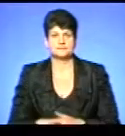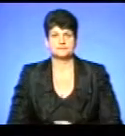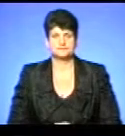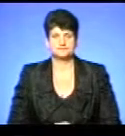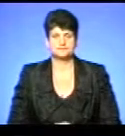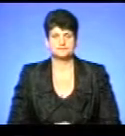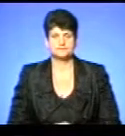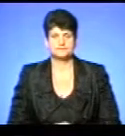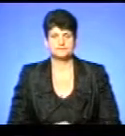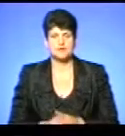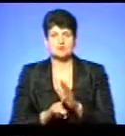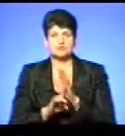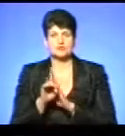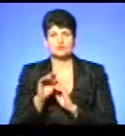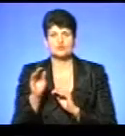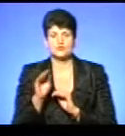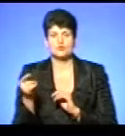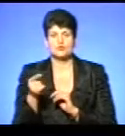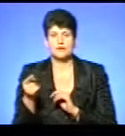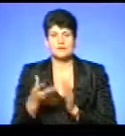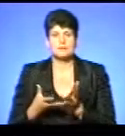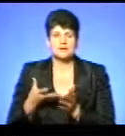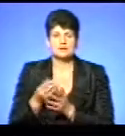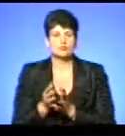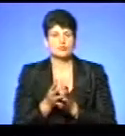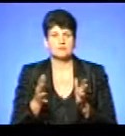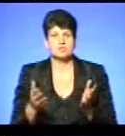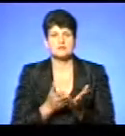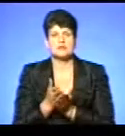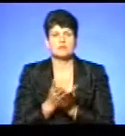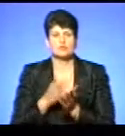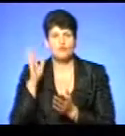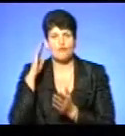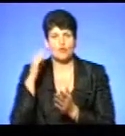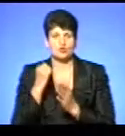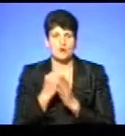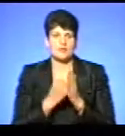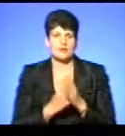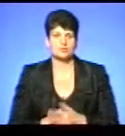З початку жовтня тернополяни платитимуть більше за послуги водоканалу.